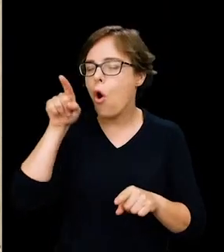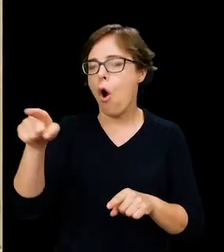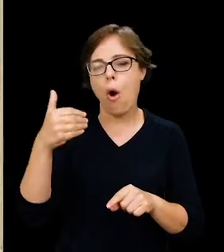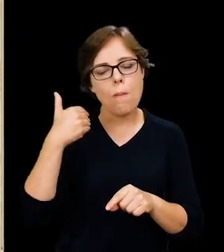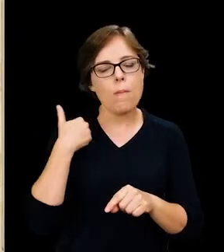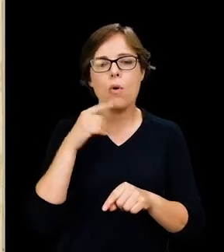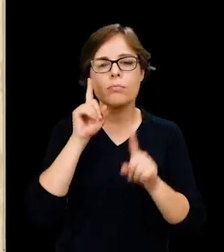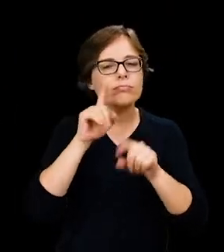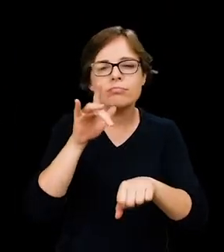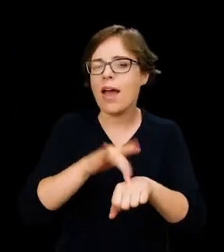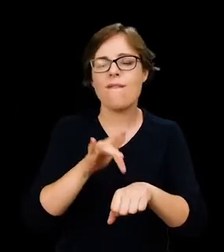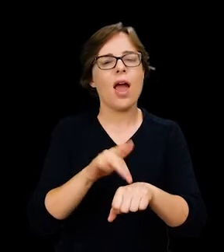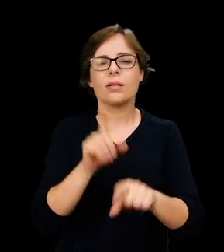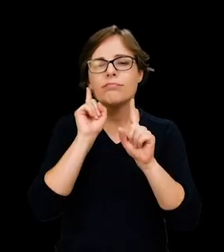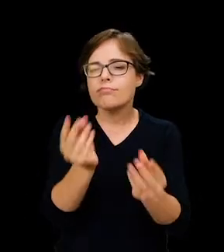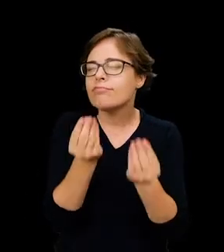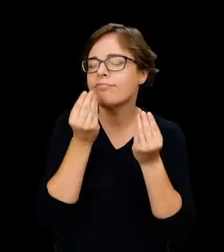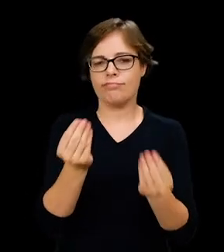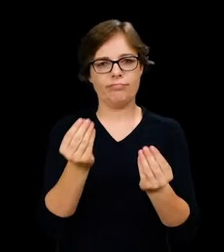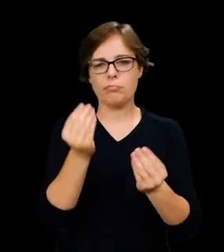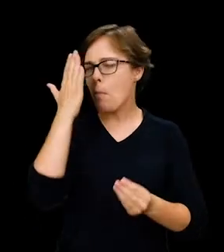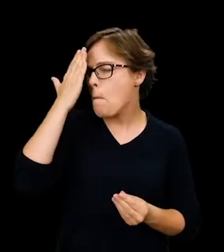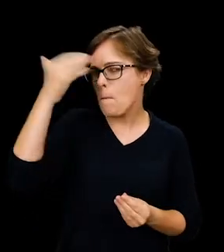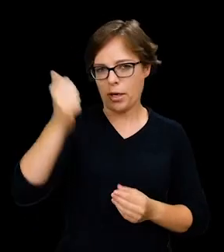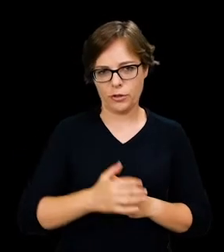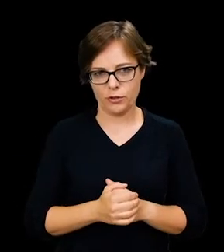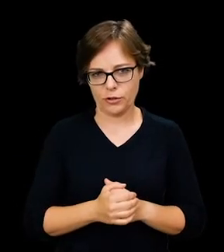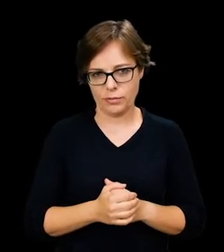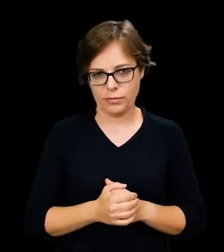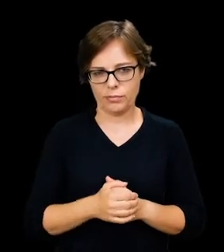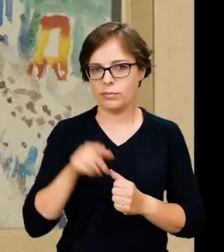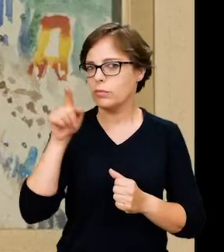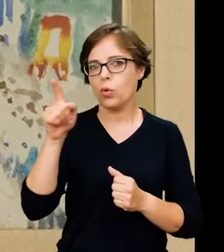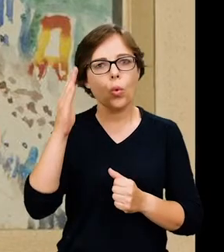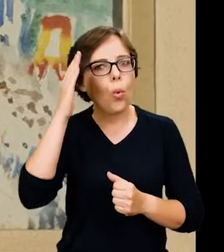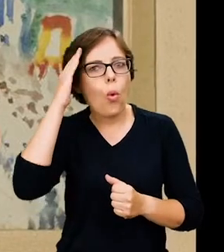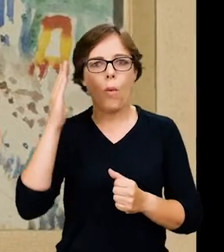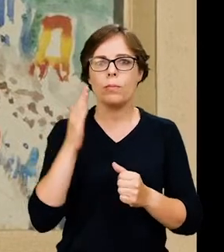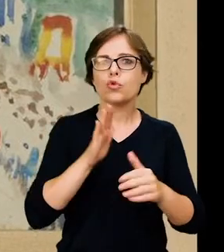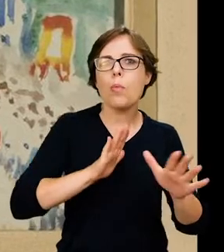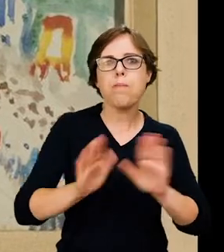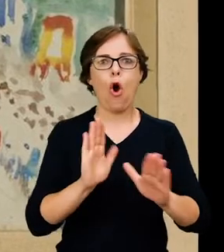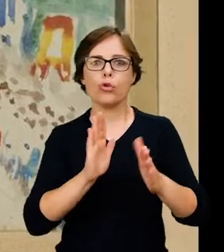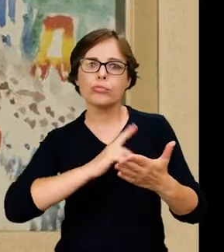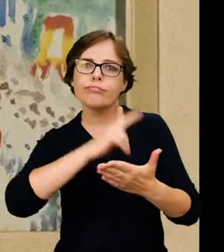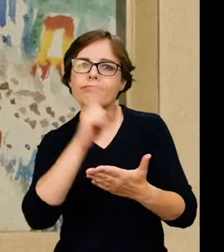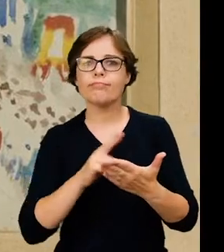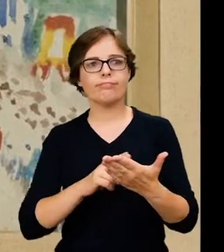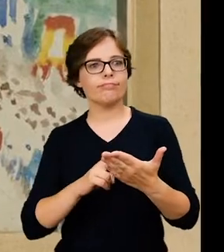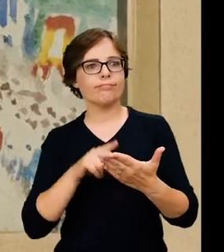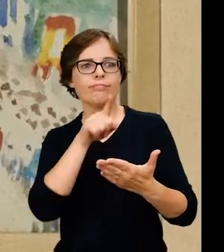znakomite efekty wręcz wirtuozerskie, jeśli chodzi o sposób oddania